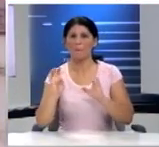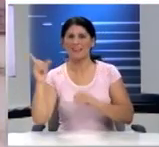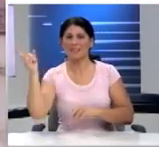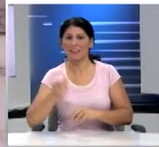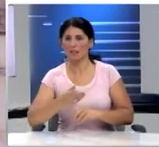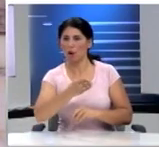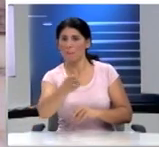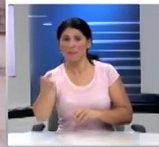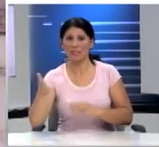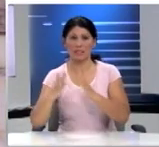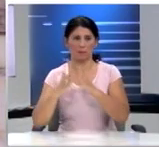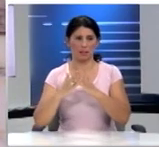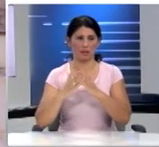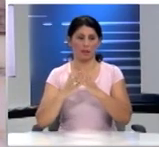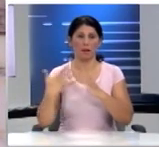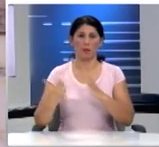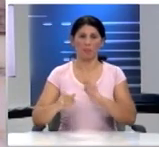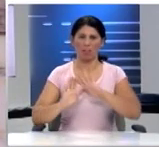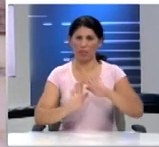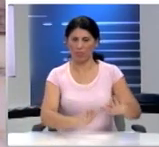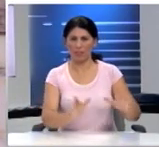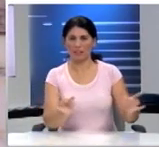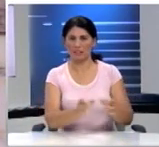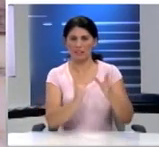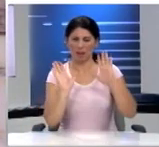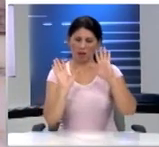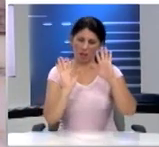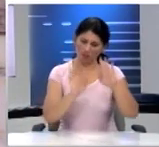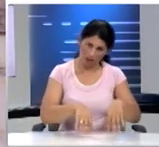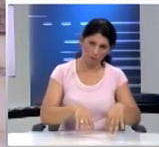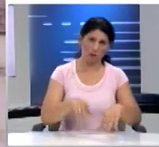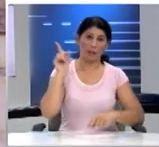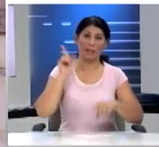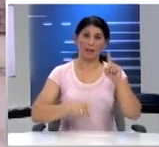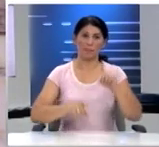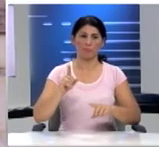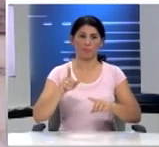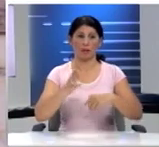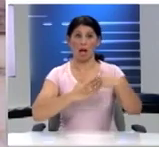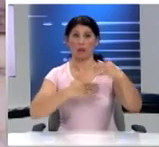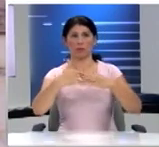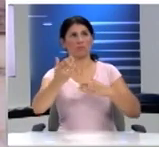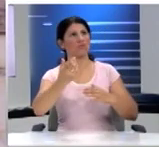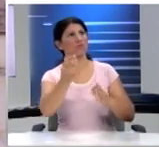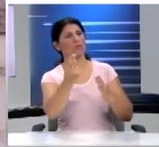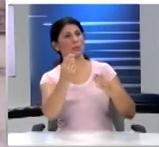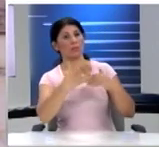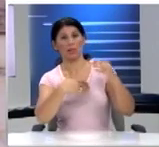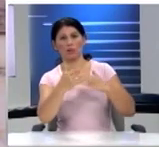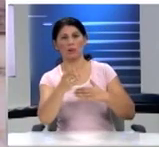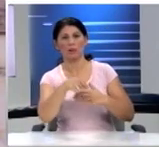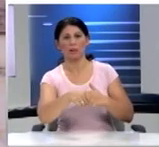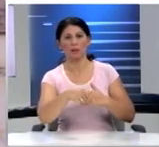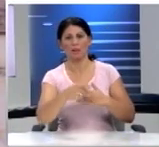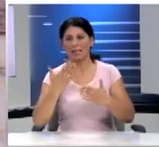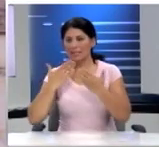% αυτών των σπιτιών που είναι αφημένα στη μοίρα τους και καταραίουν ορισμένα δε είναι και αρχιτεκτονήματα σπουδαία είναι η